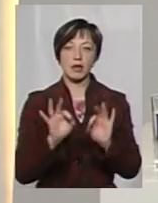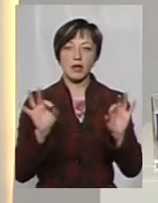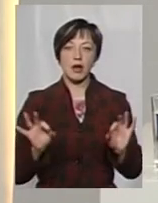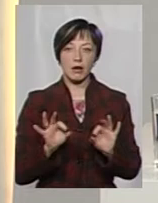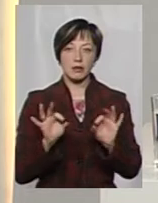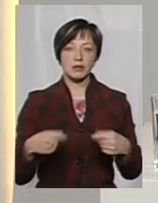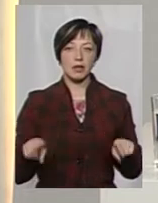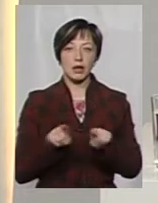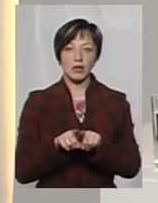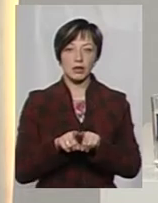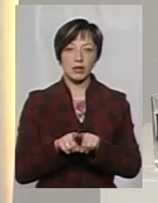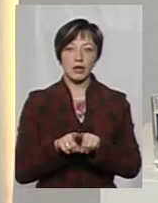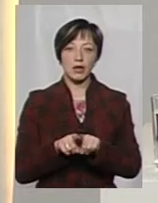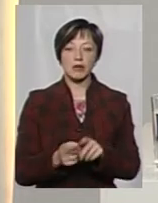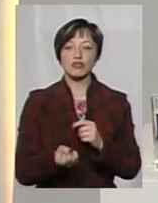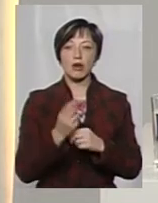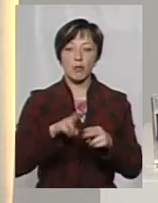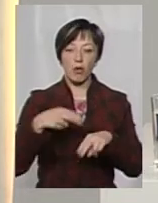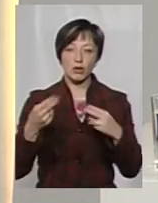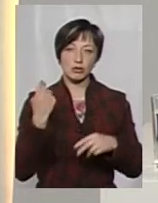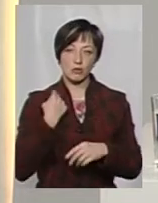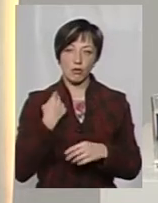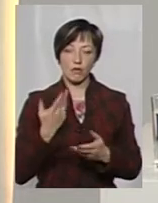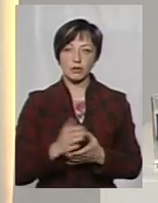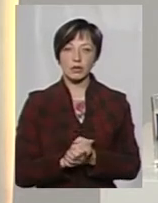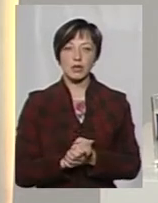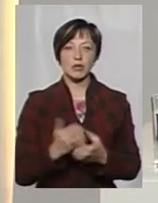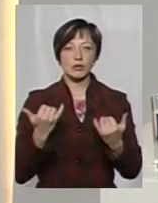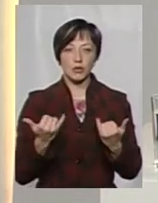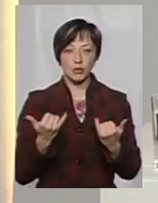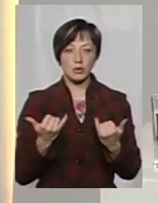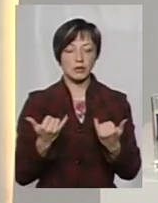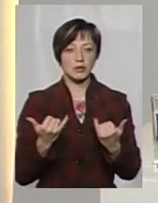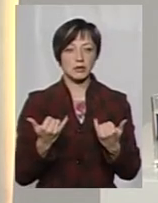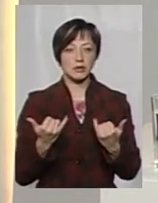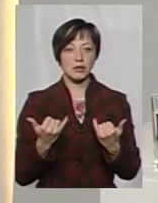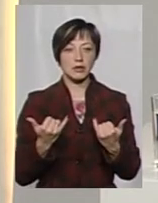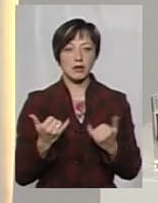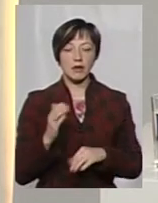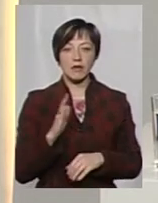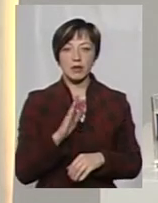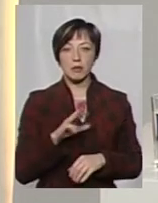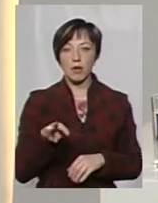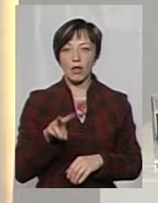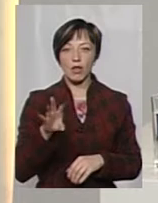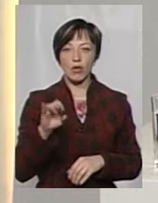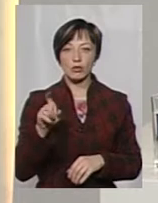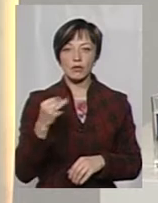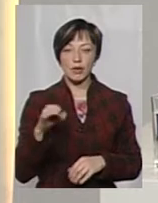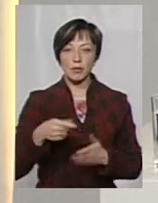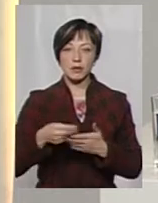таких джерел погашення даної заборгованісті, хоча сьогодні, буквально, Вадим Миколаївич Лозовій підписав